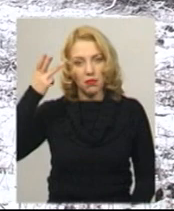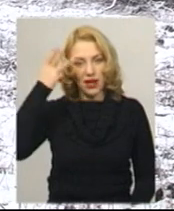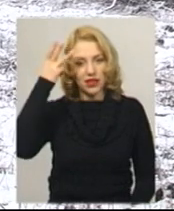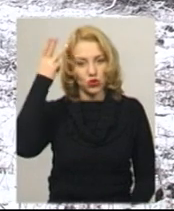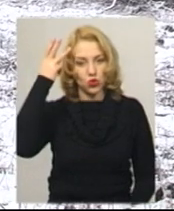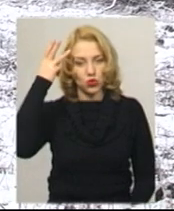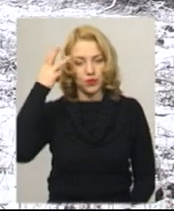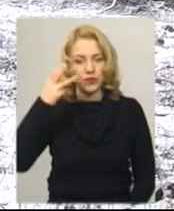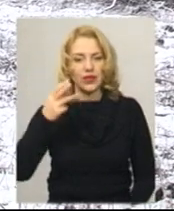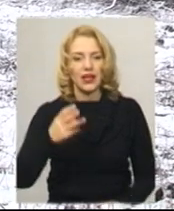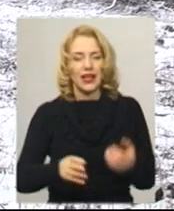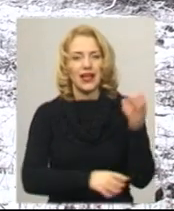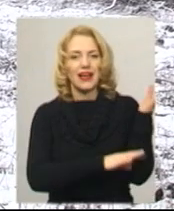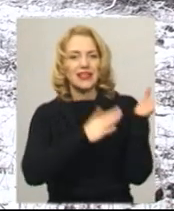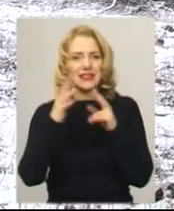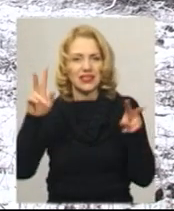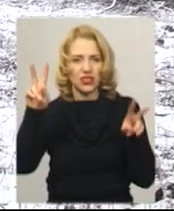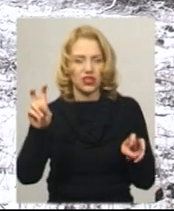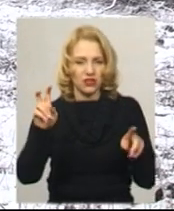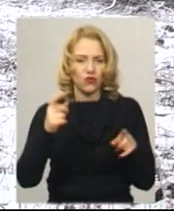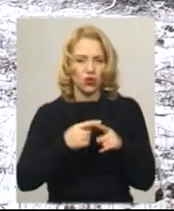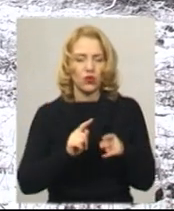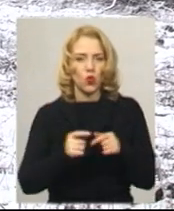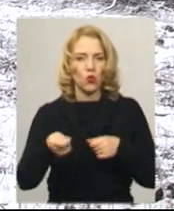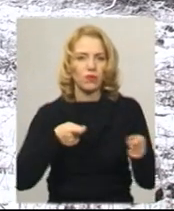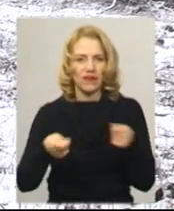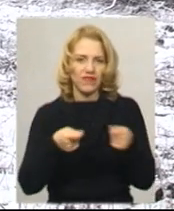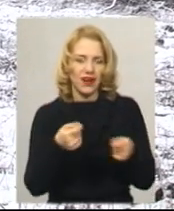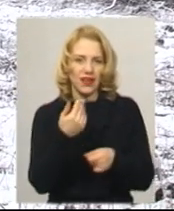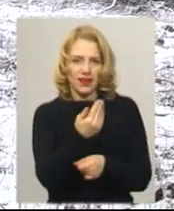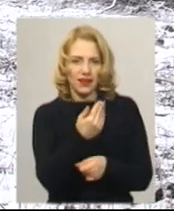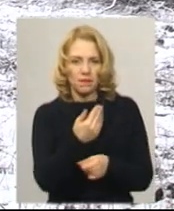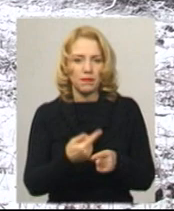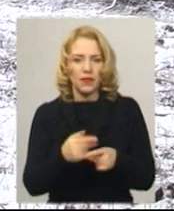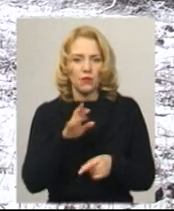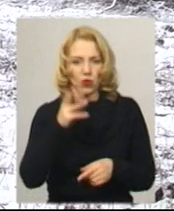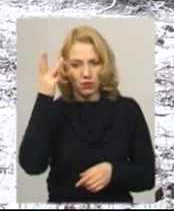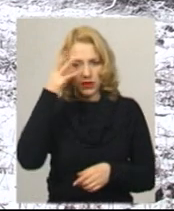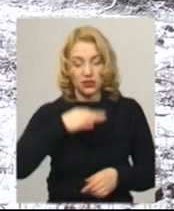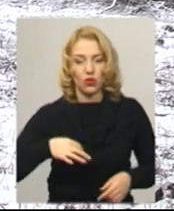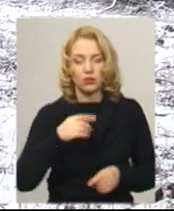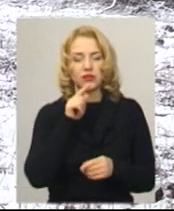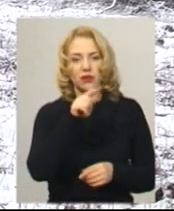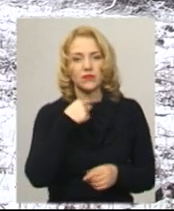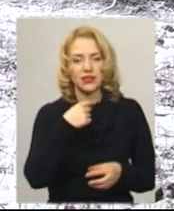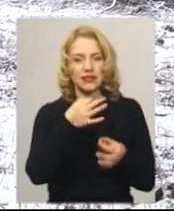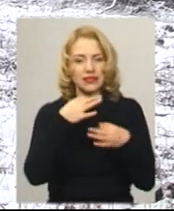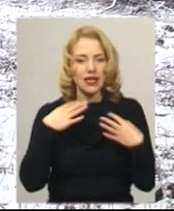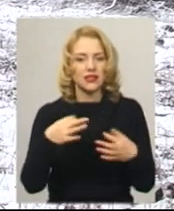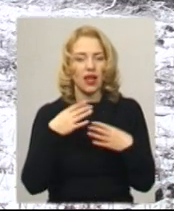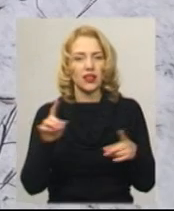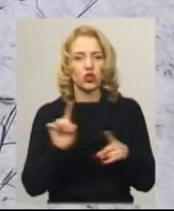лісничество, управління по лісницькій області, звертався там і мені сказали, що це